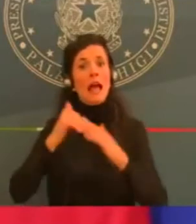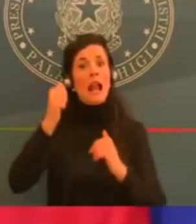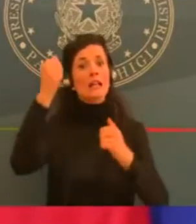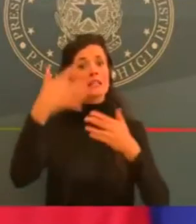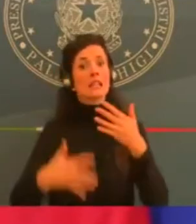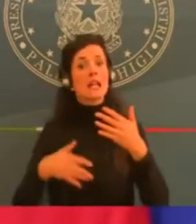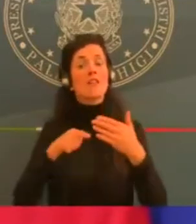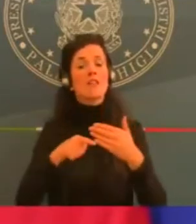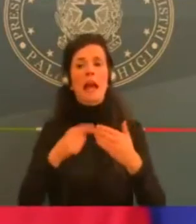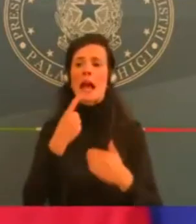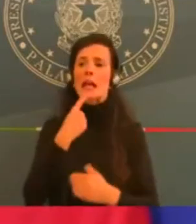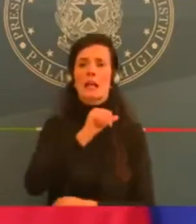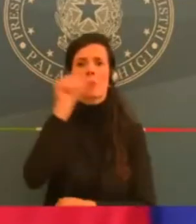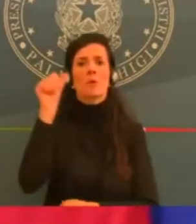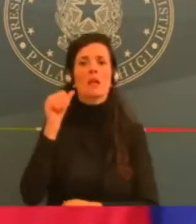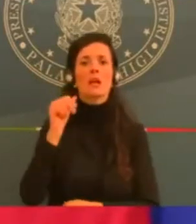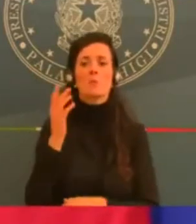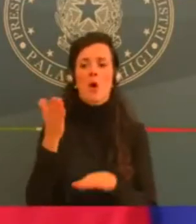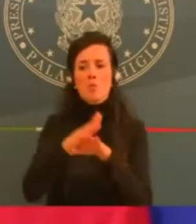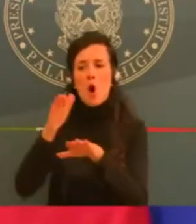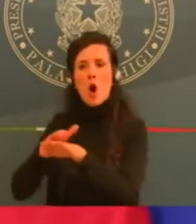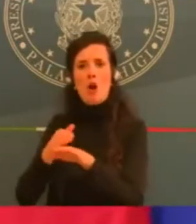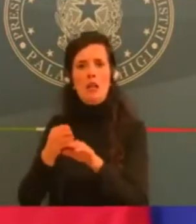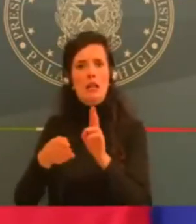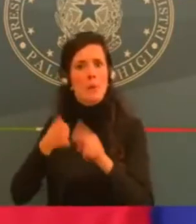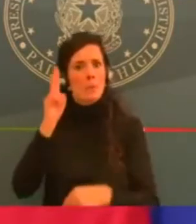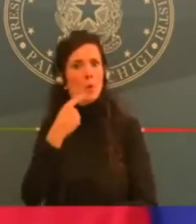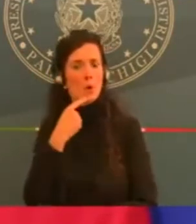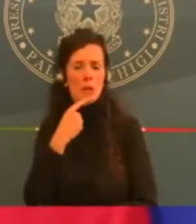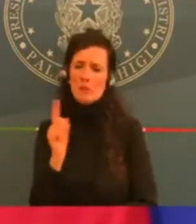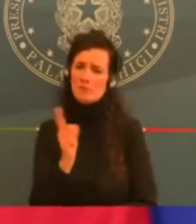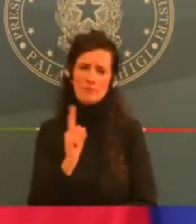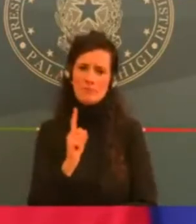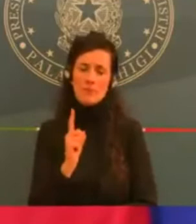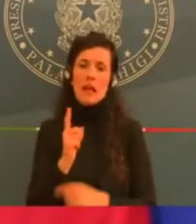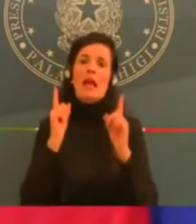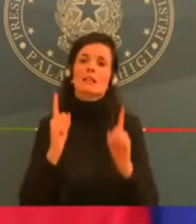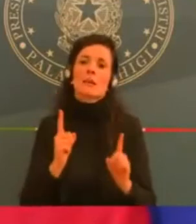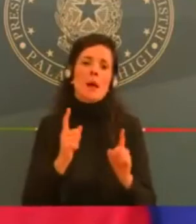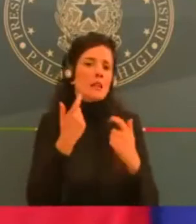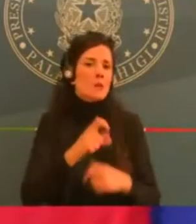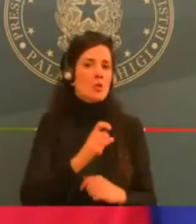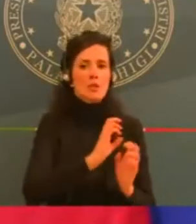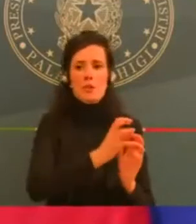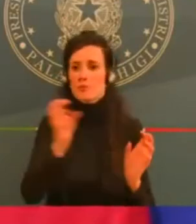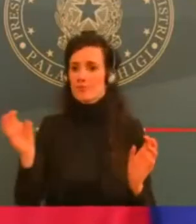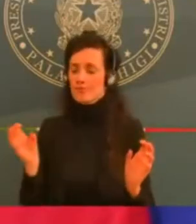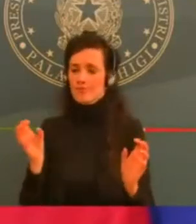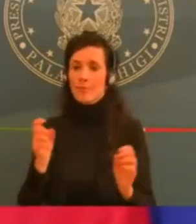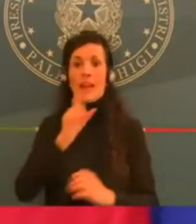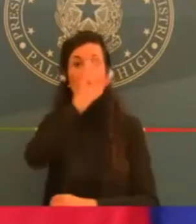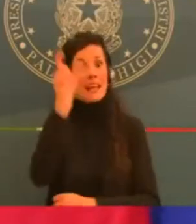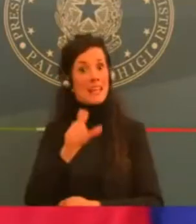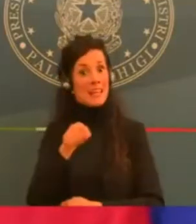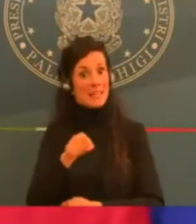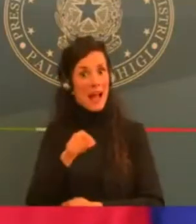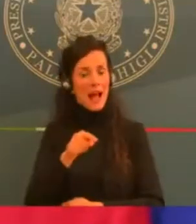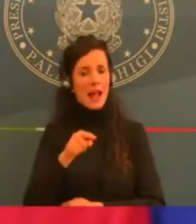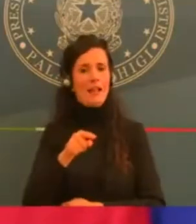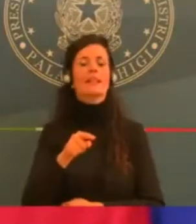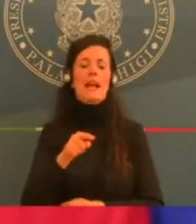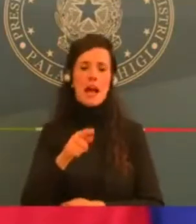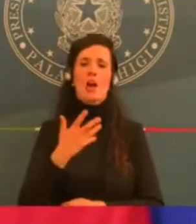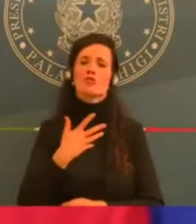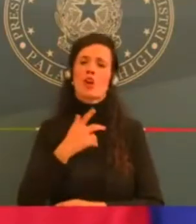grafica molto elevata. Abbiamo una popolazione molto anziana, la seconda al mondo dopo il Giappone. Dipende dal fatto che le